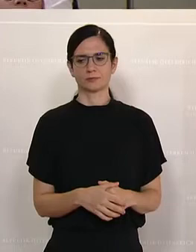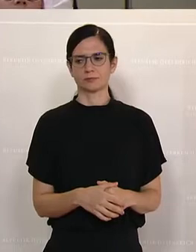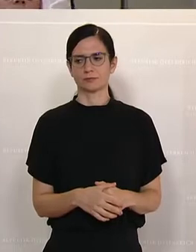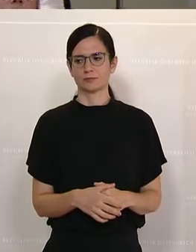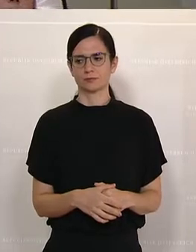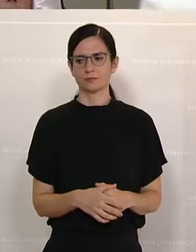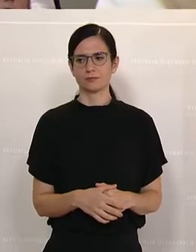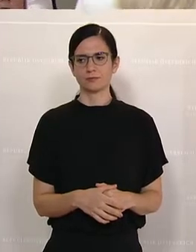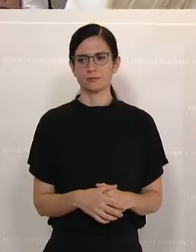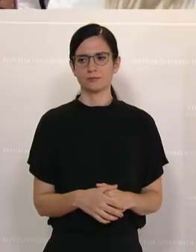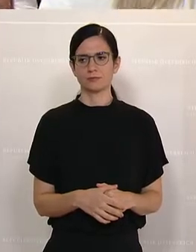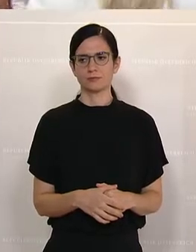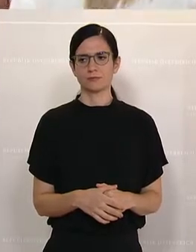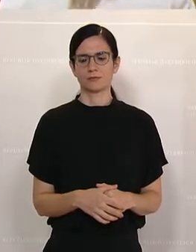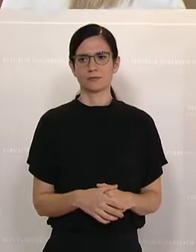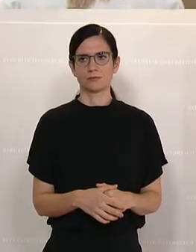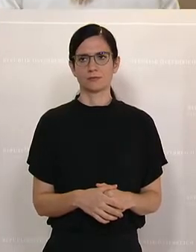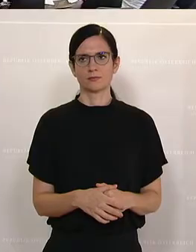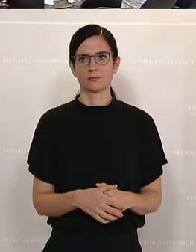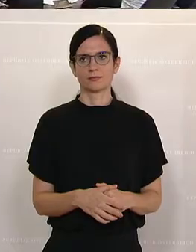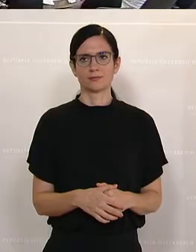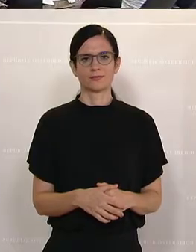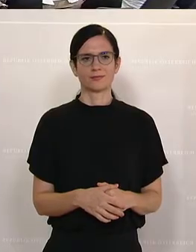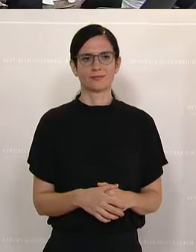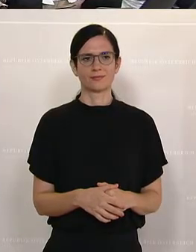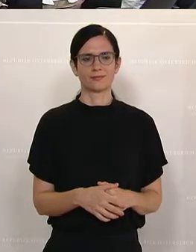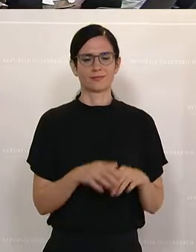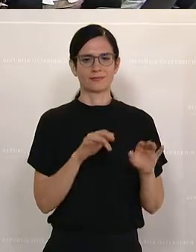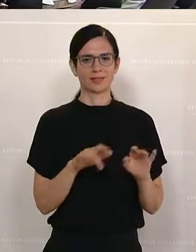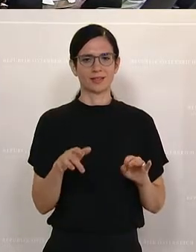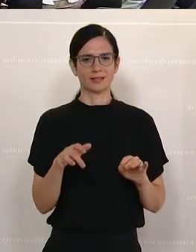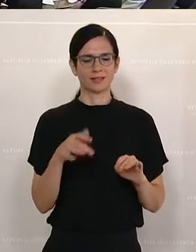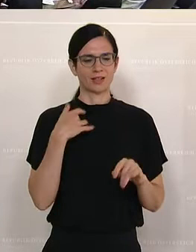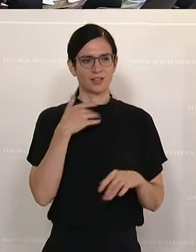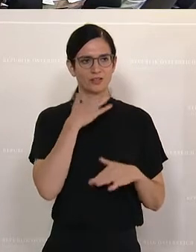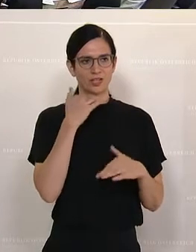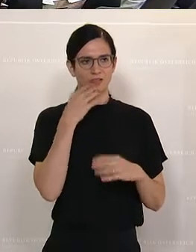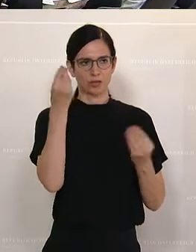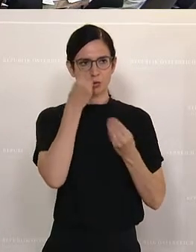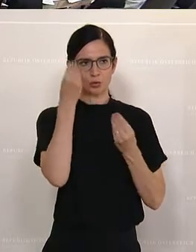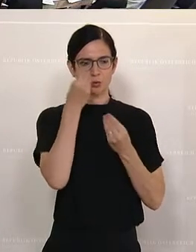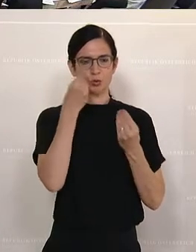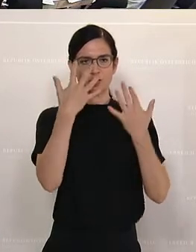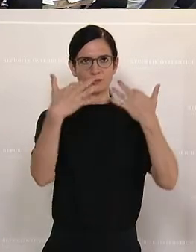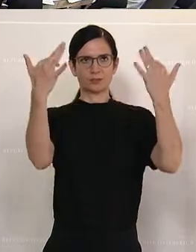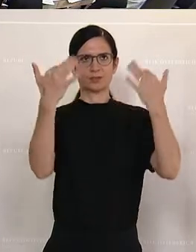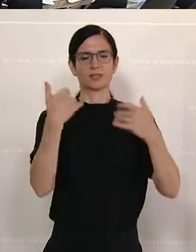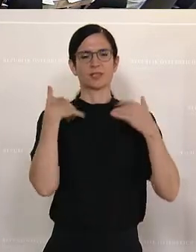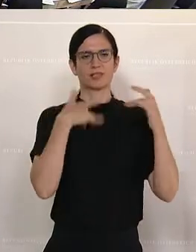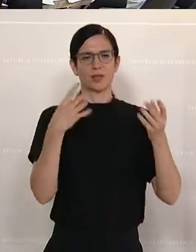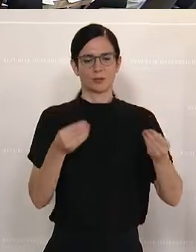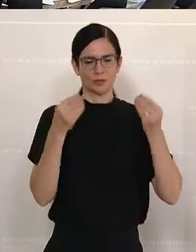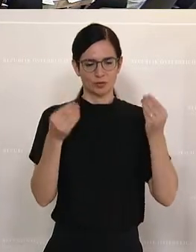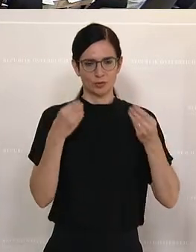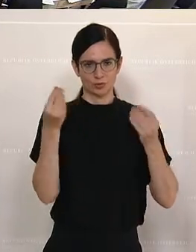ÖVP. Sie ist Energiesprecherin ihrer Partei und Unternehmerin in Salzburg und wie sie sagt Lehrlingsbotschafterin. Das Ziel ist